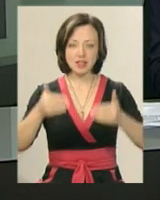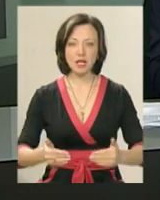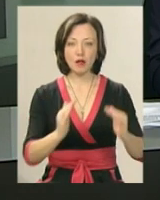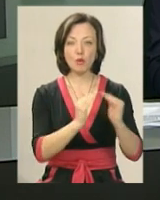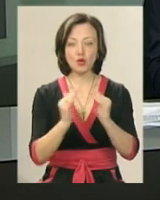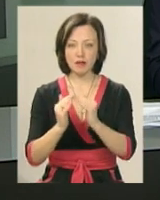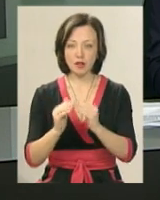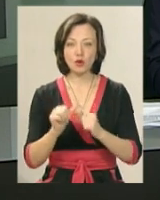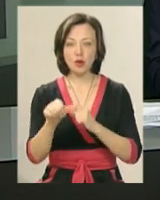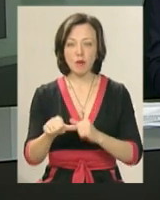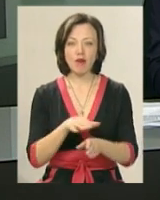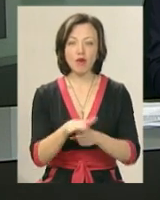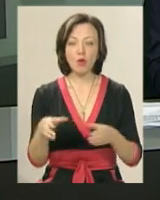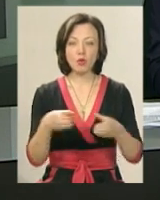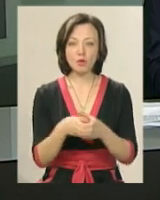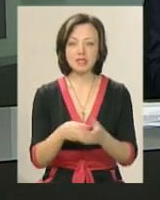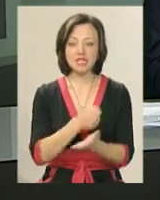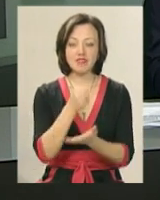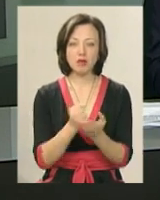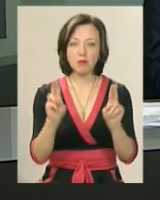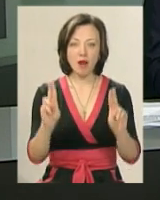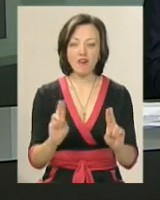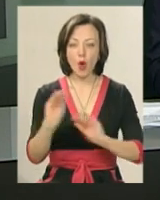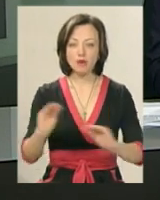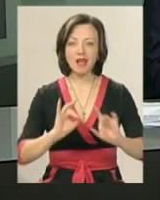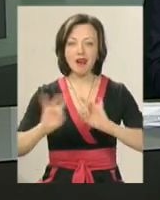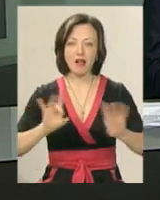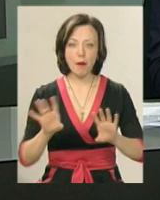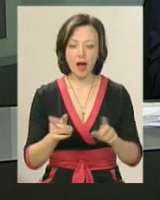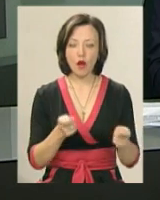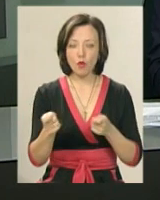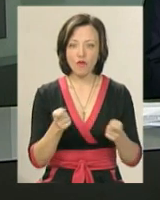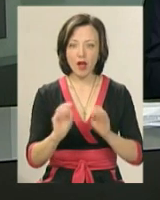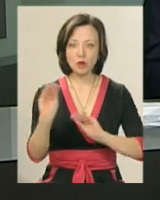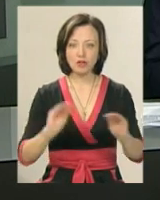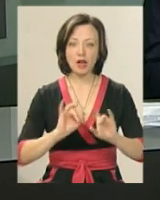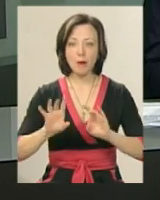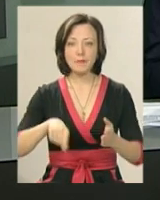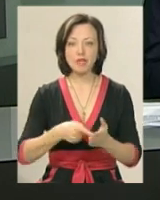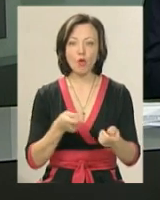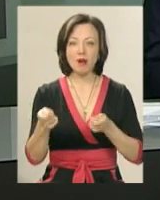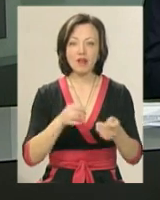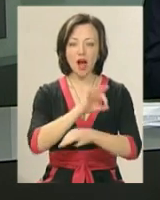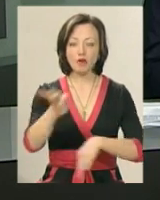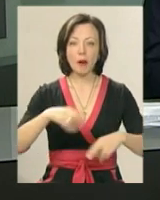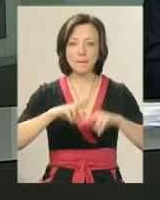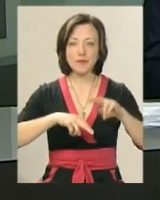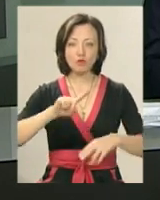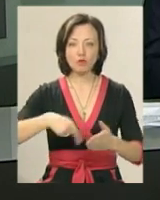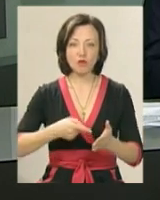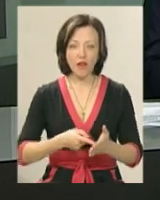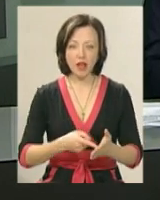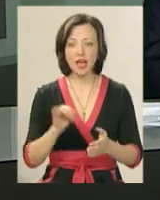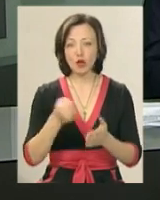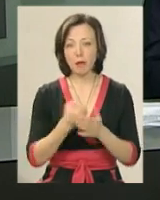будівель. Зокрема, виконком затвердив правила розміщення рекламних вивісок. Регулюватиме розташування реклами міське управління архітектури і містобудування.